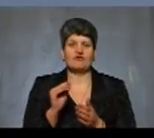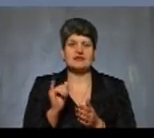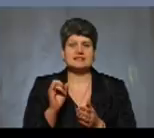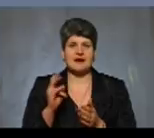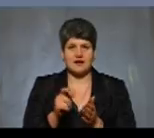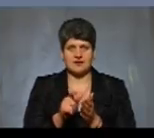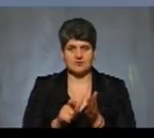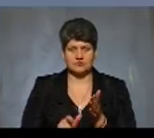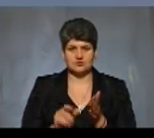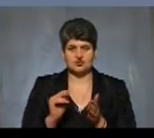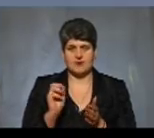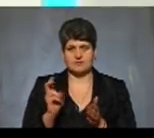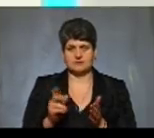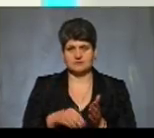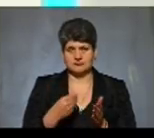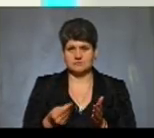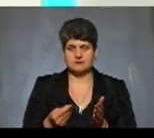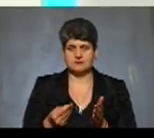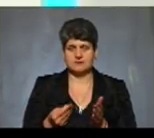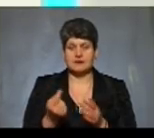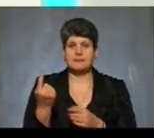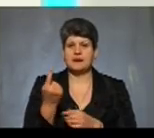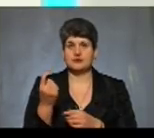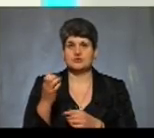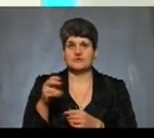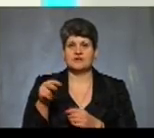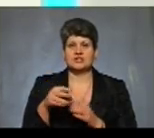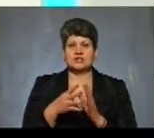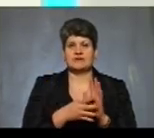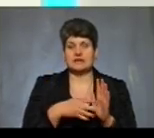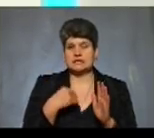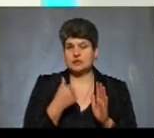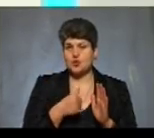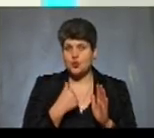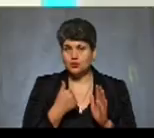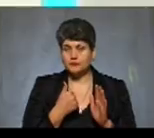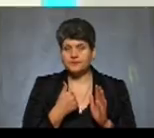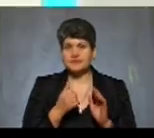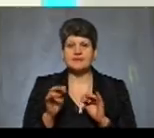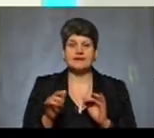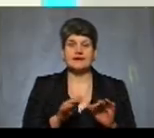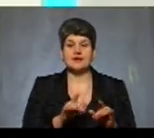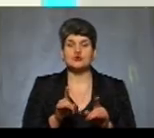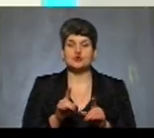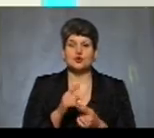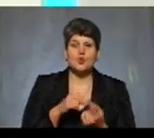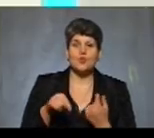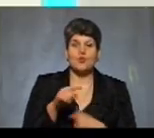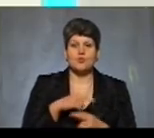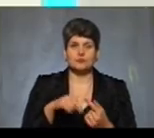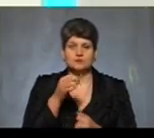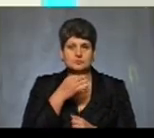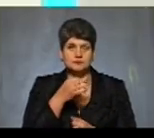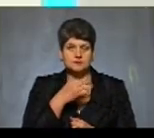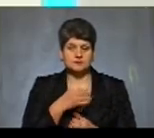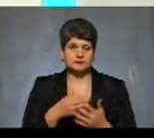які видають чеки? Фактично, з 1 січня 2019 року діяльність щодо обігу лікарських засобів